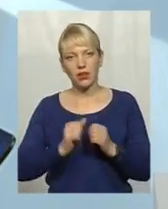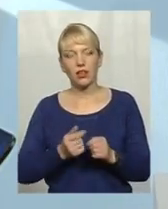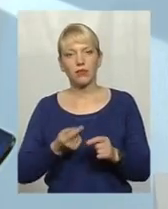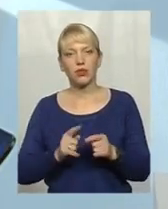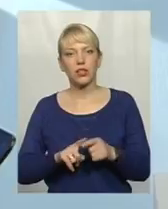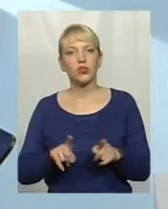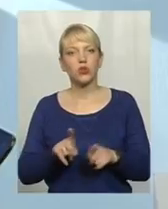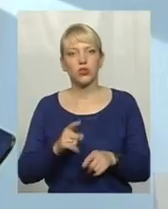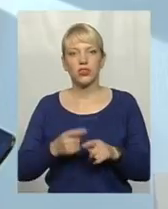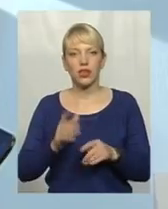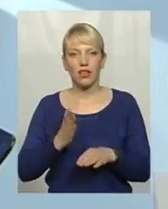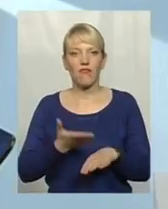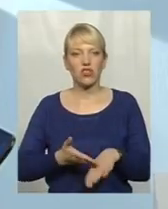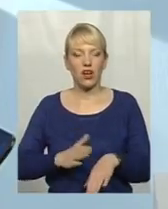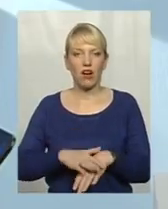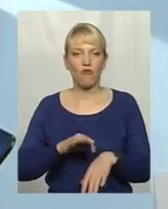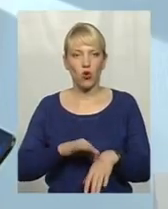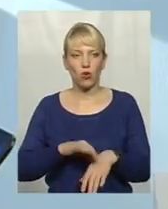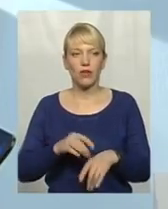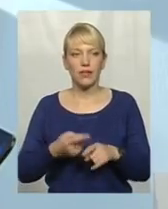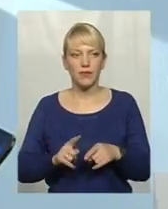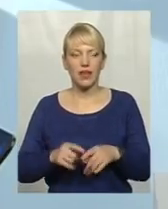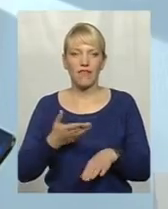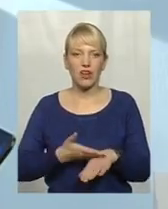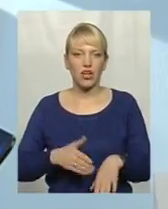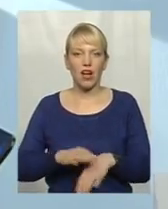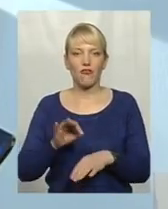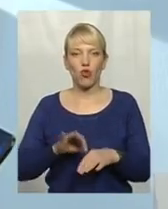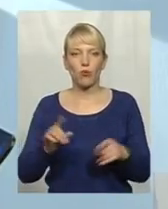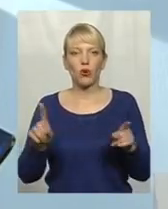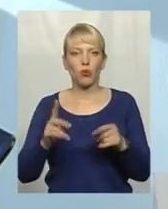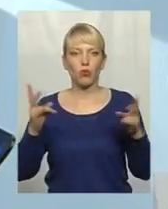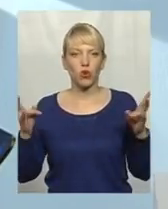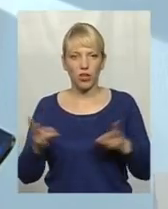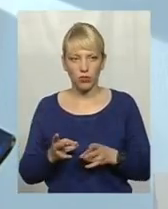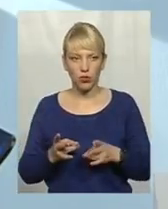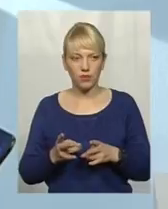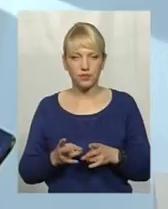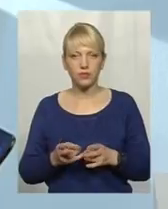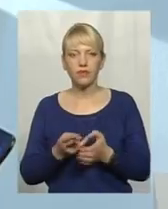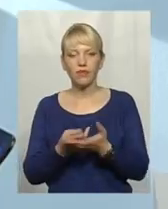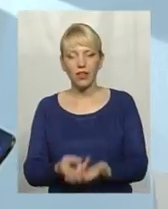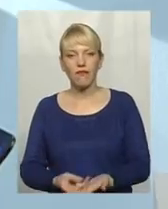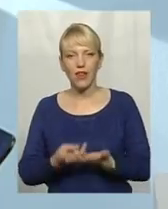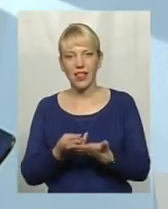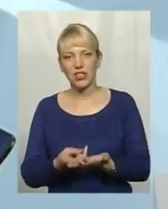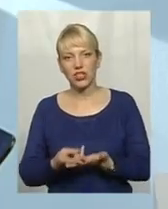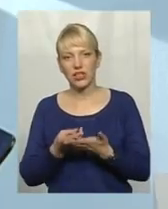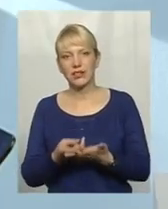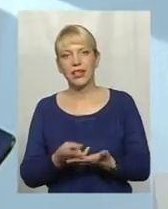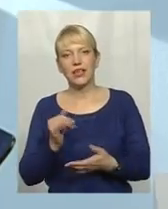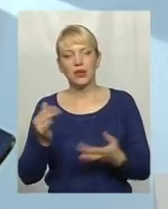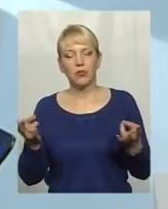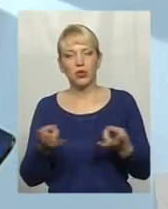це є важка хвороба. Перш за все, це є важка хвороба, яку потрібно вилежати, яку